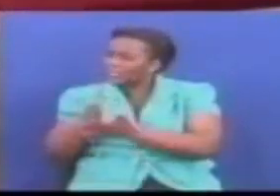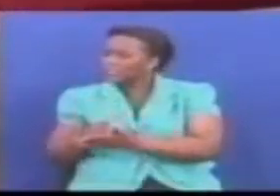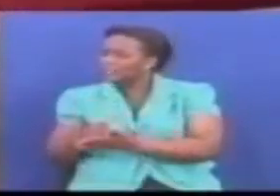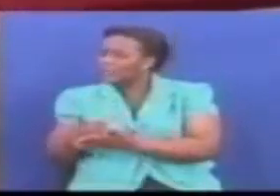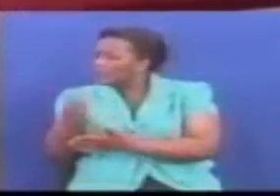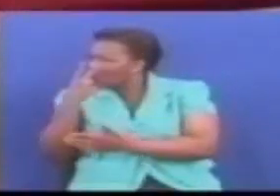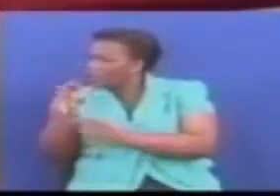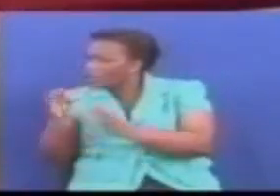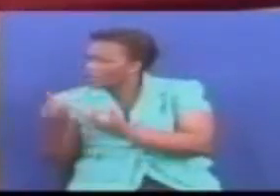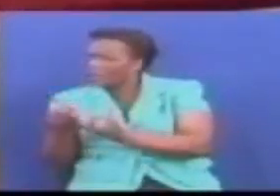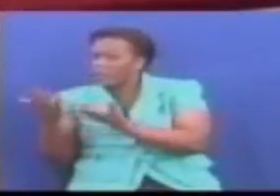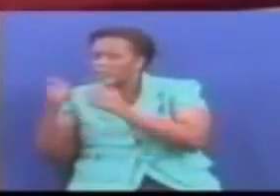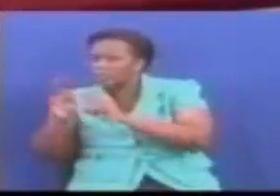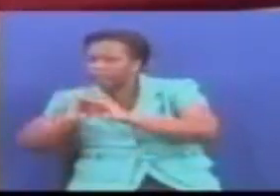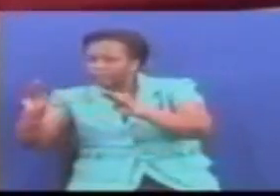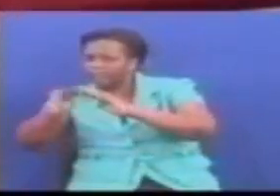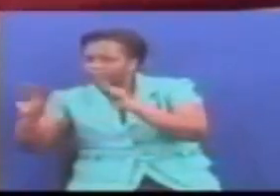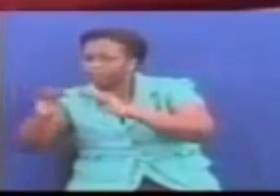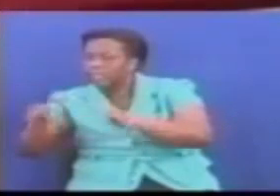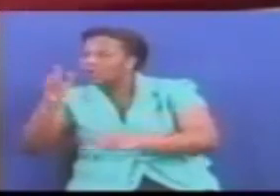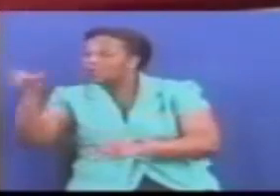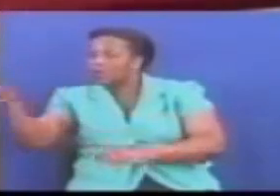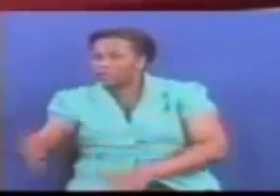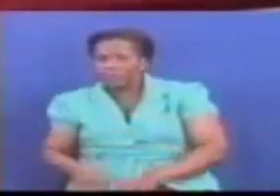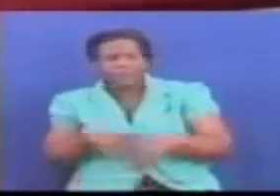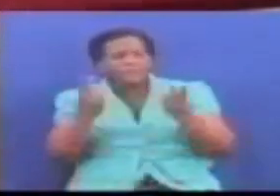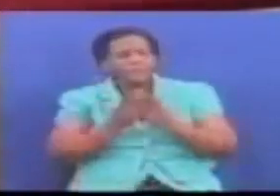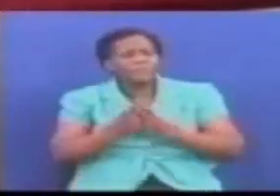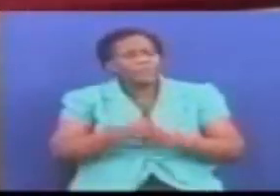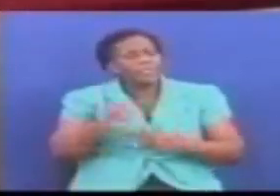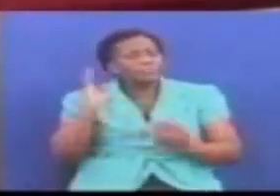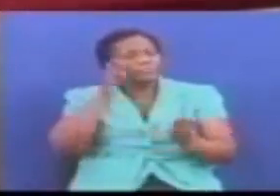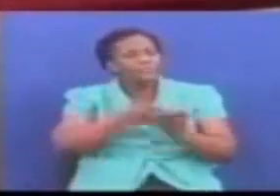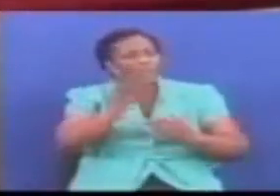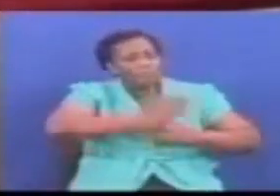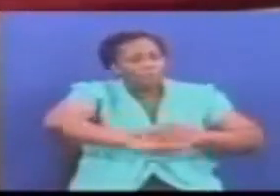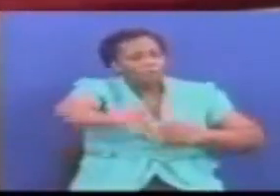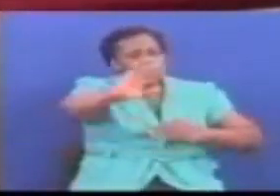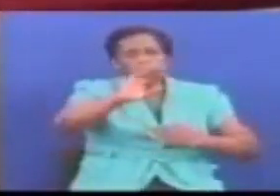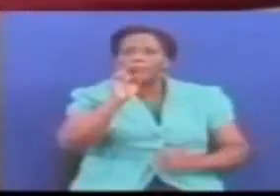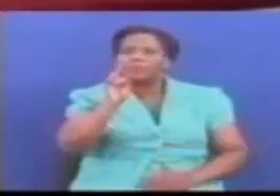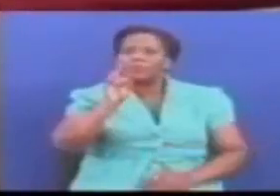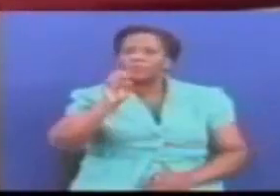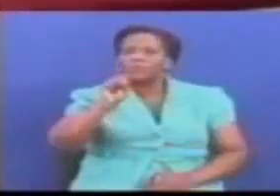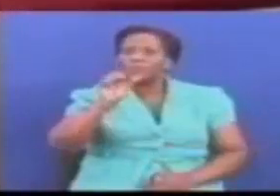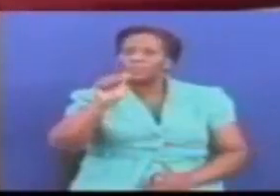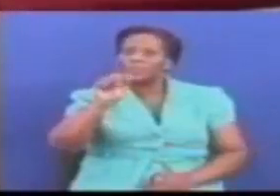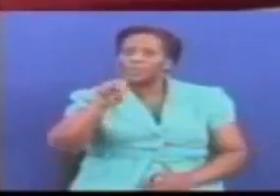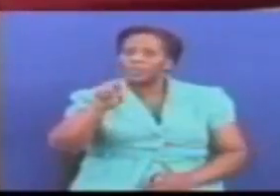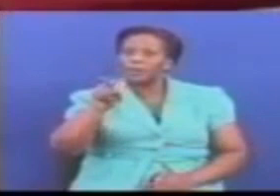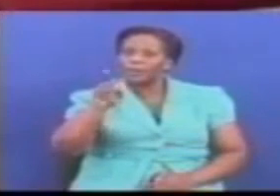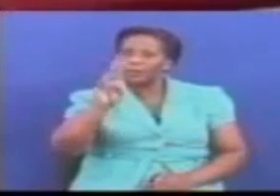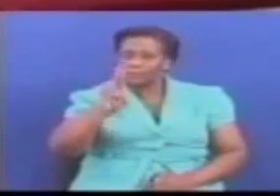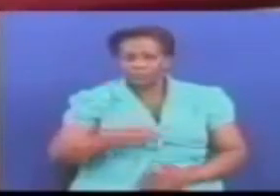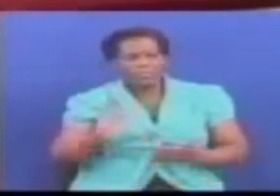Ndokuwelekeza wanainchi Lakini pia tumeenda bondera usangu na yehefu Tumeondoa fugeji wote kwa maana Ya kutumia mguvu kubwa